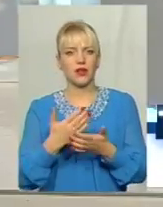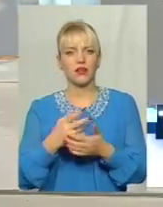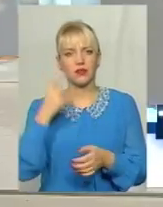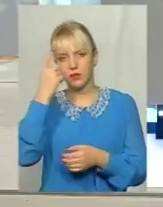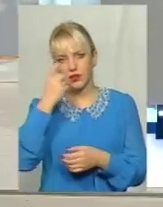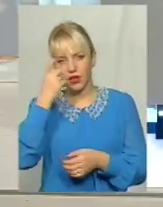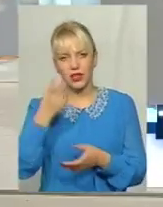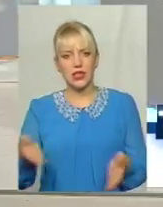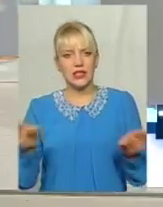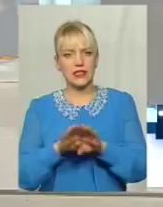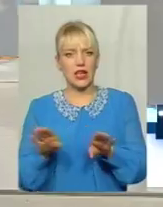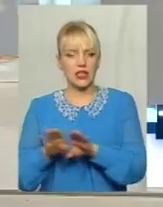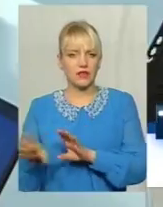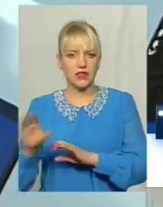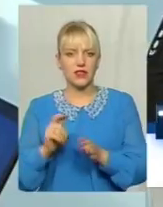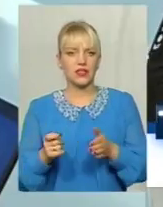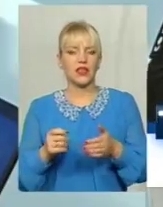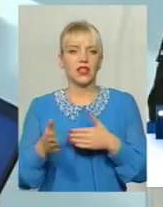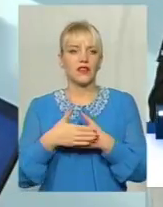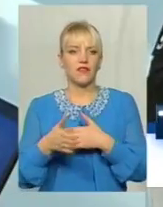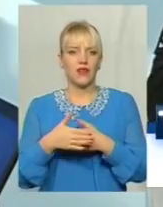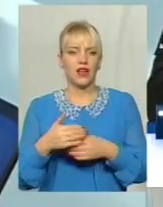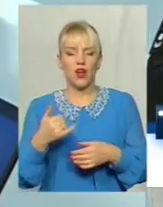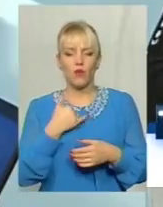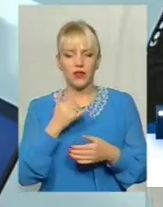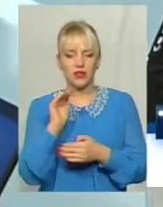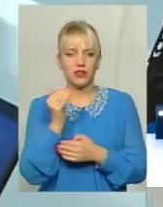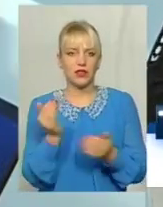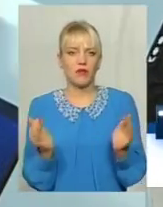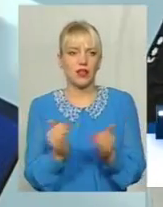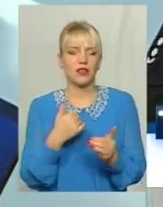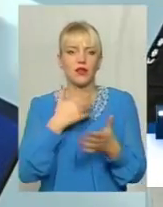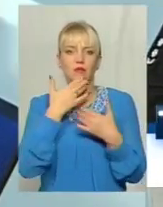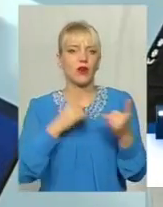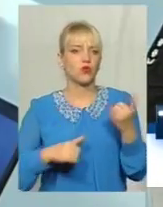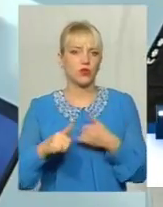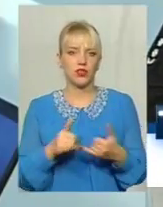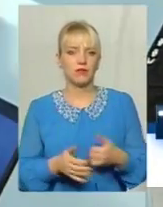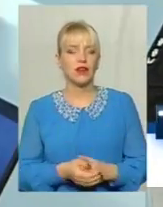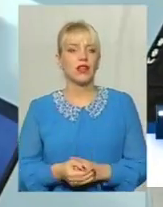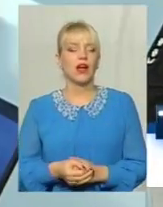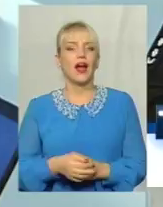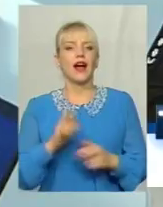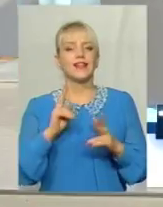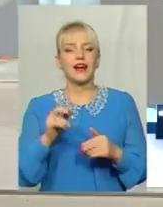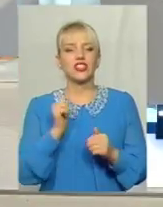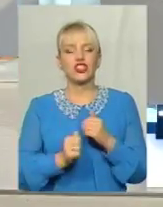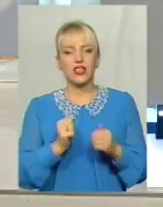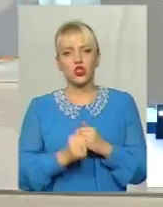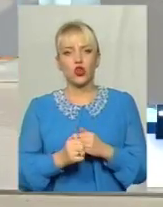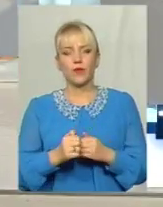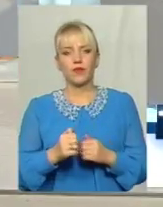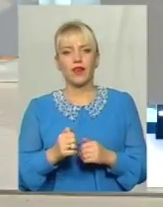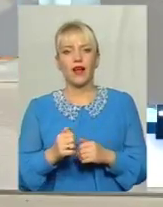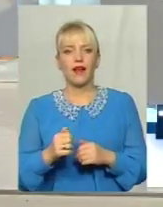Закрив всі двері, забарикудувався Мені з дитиною, в мене маленька дитина Скажіть, будь ласка, як часто саме алкоголь і